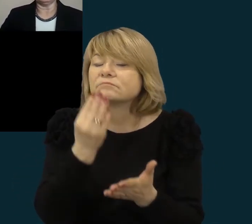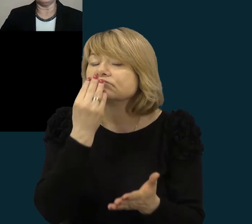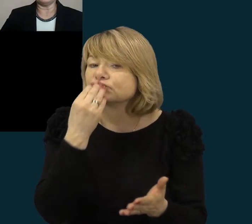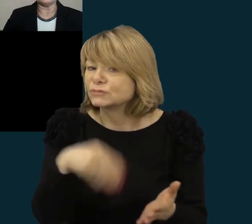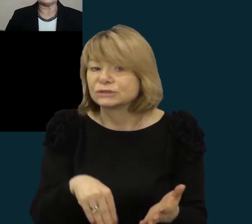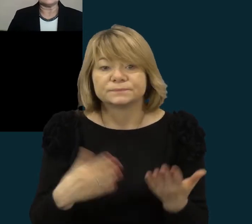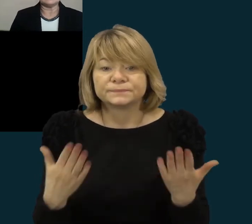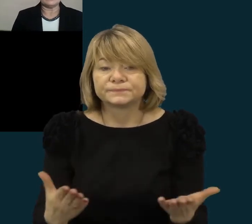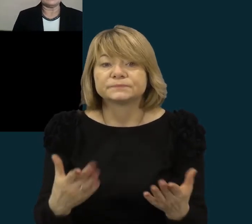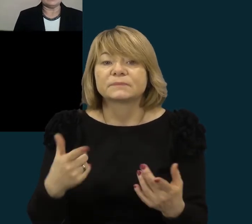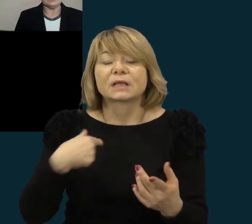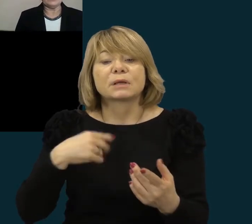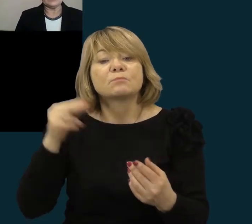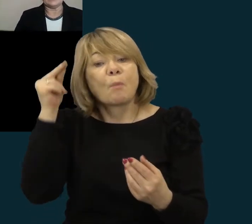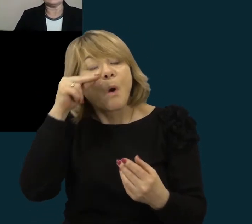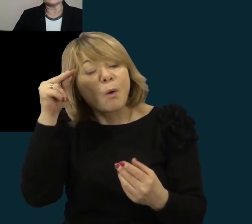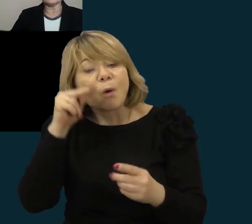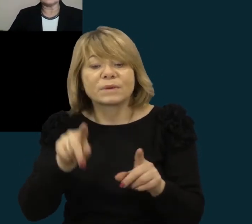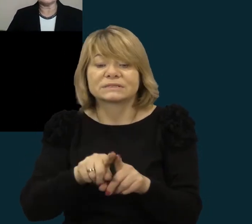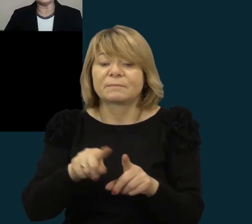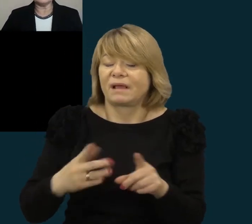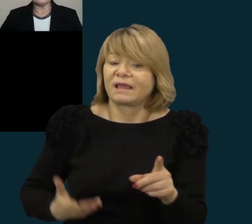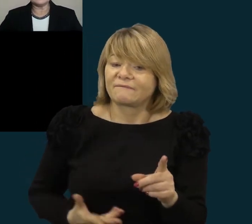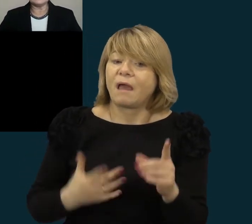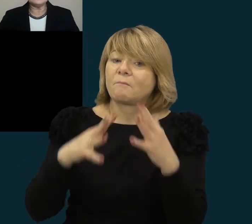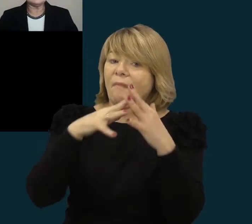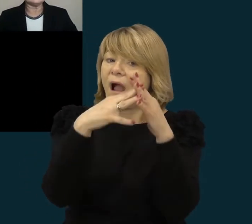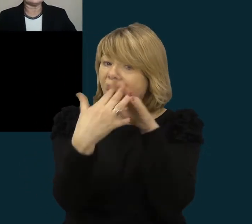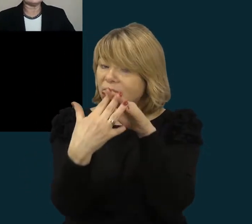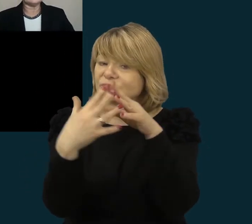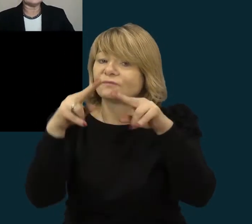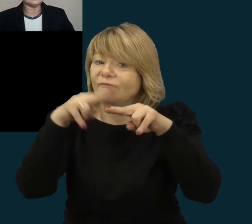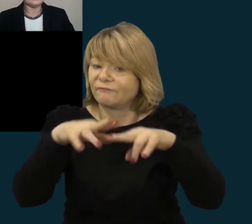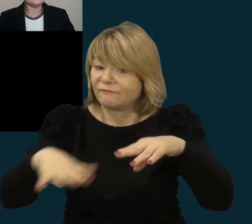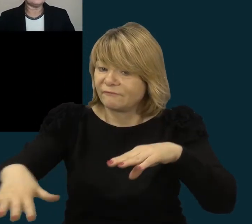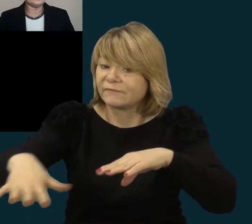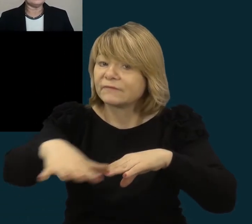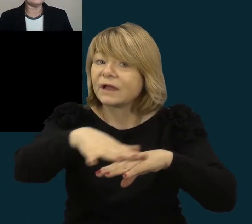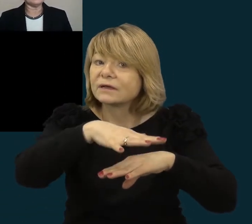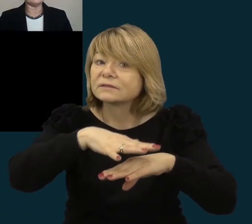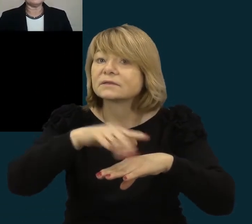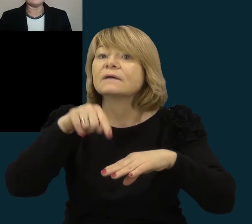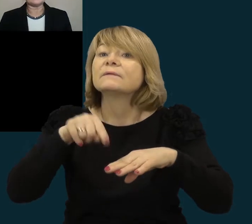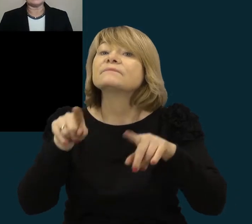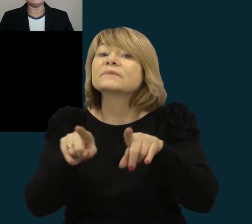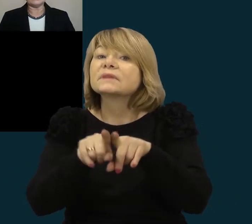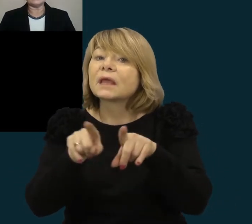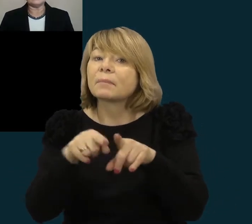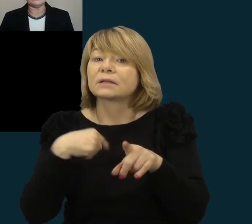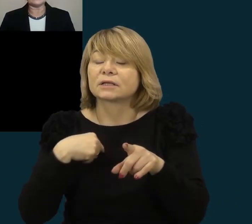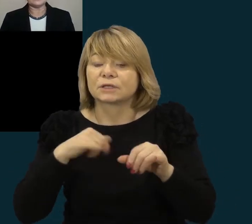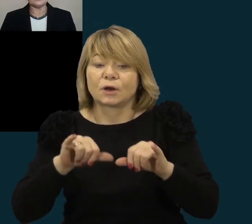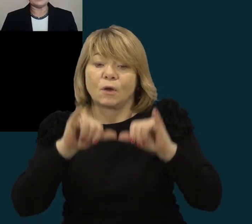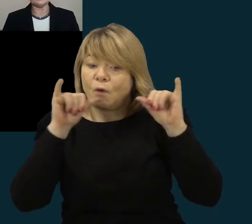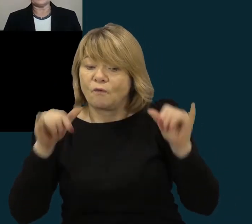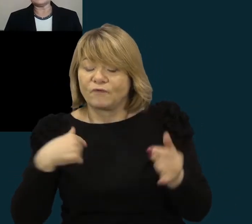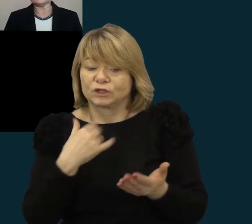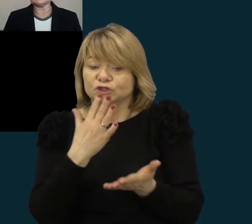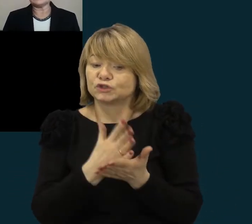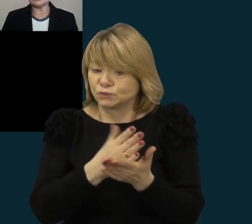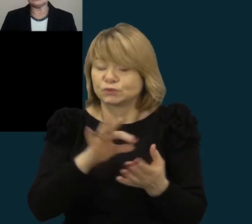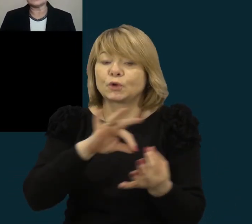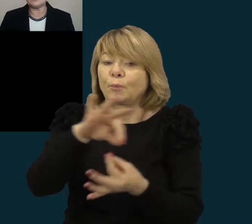mokomės ir gyvename kaimiškoje vietovėje. Ir taip pat prie viso to mes dar turim nemažą ir